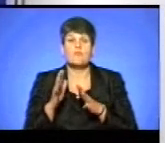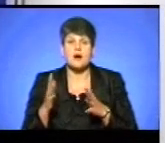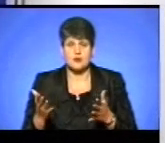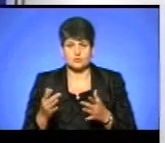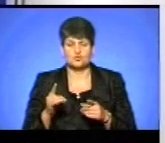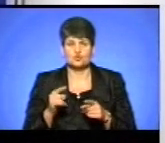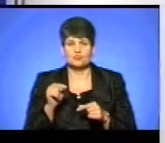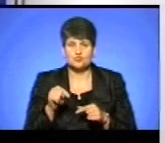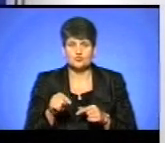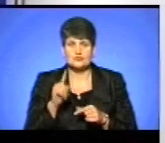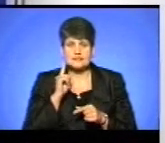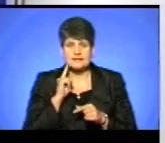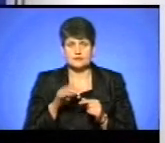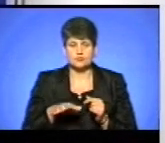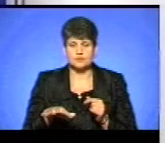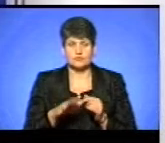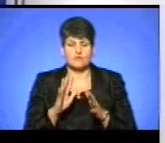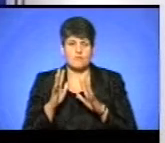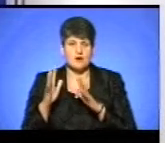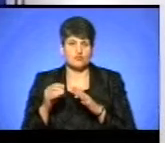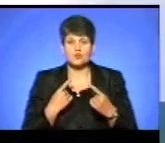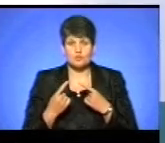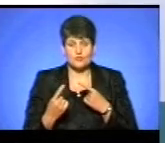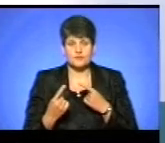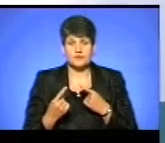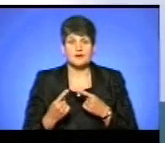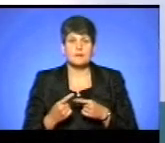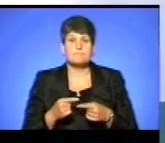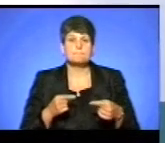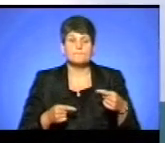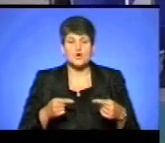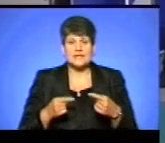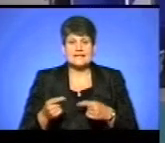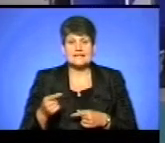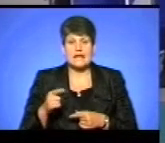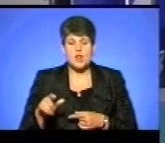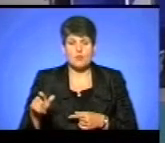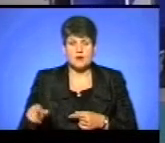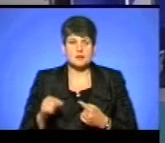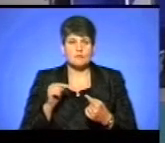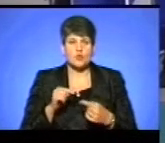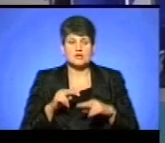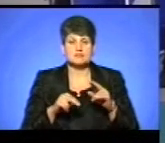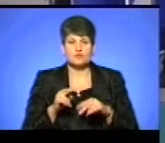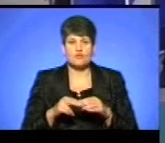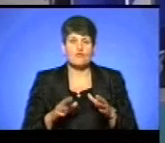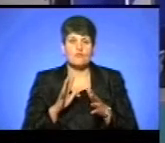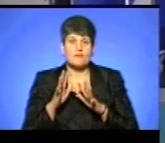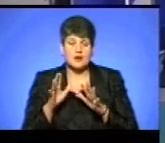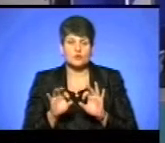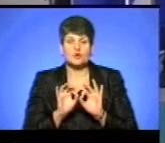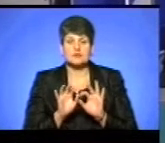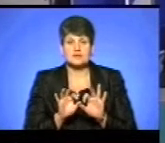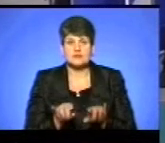чому саме цю зелену зону в парку вирішили знищити? Протест тернополян проти забудови у парку прокоментував